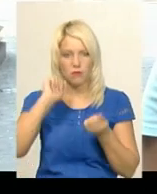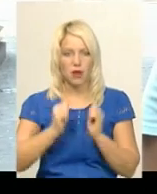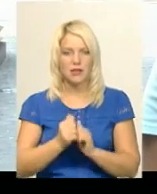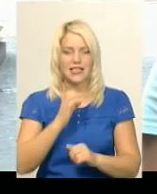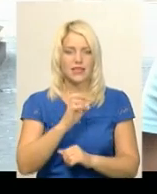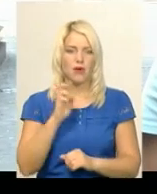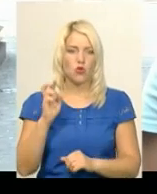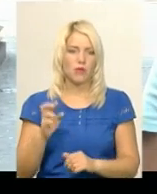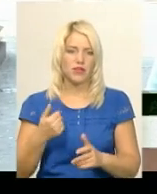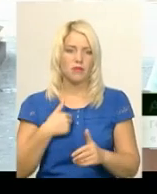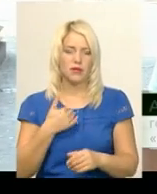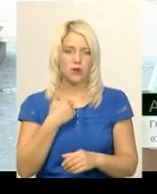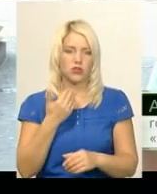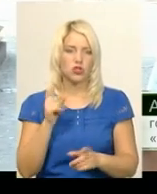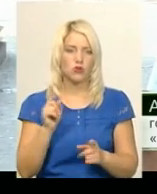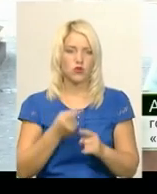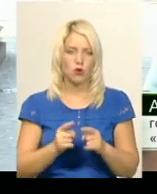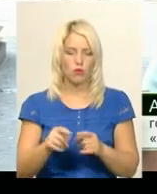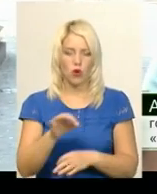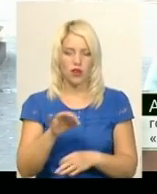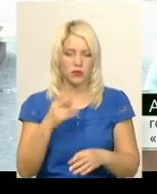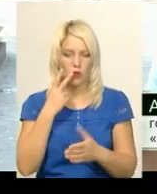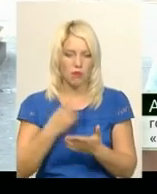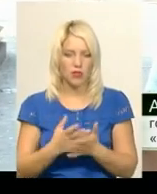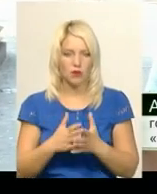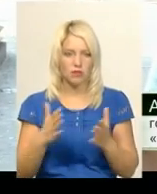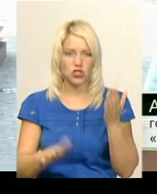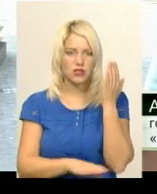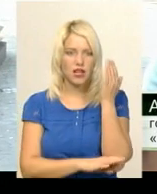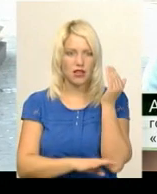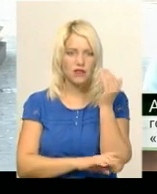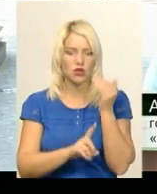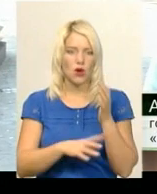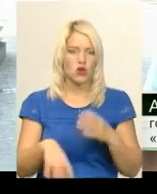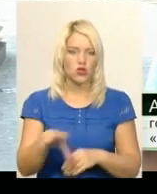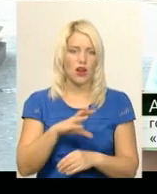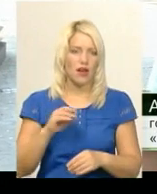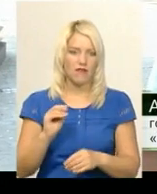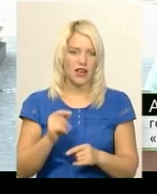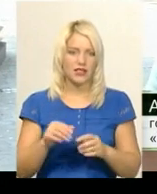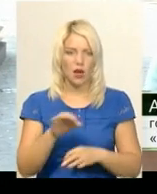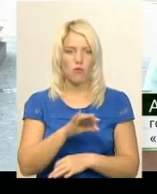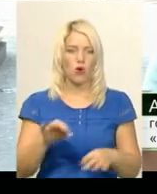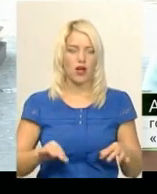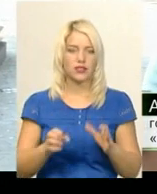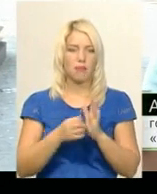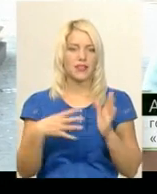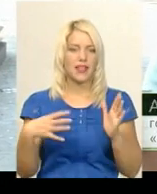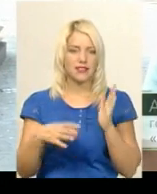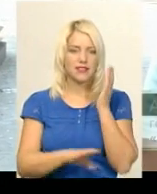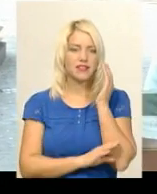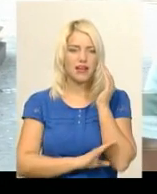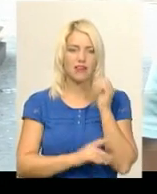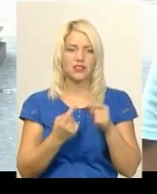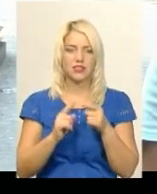хотілося в даному випадку в проєкті побачити більше все ж таки дерев, тому що на весь проєкт 15 дерев. На